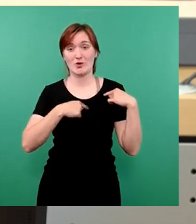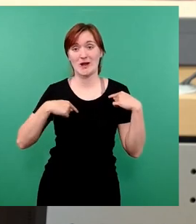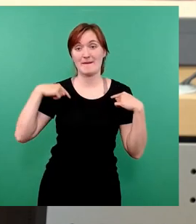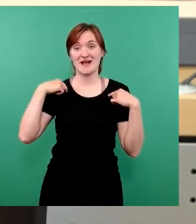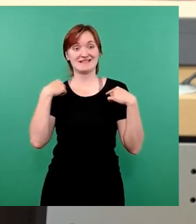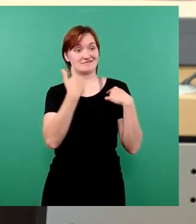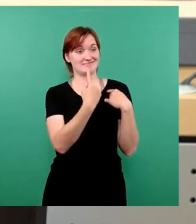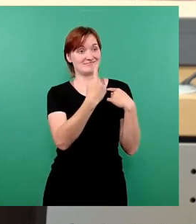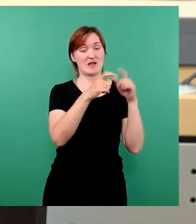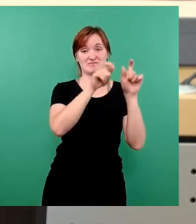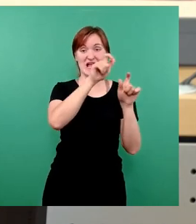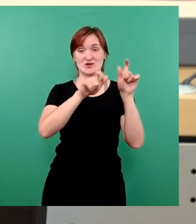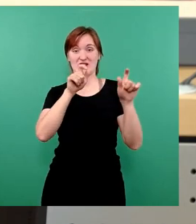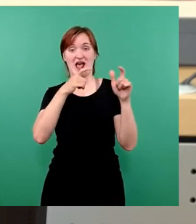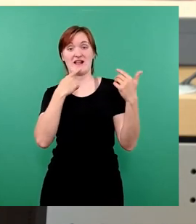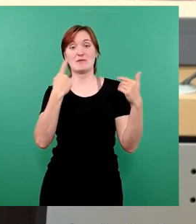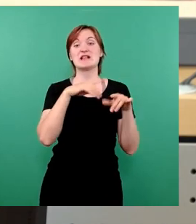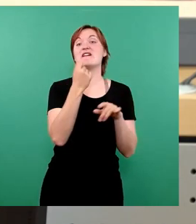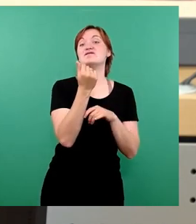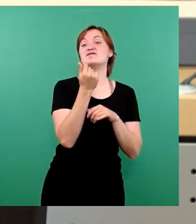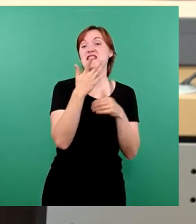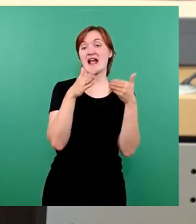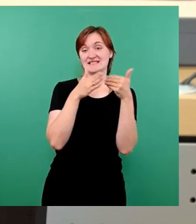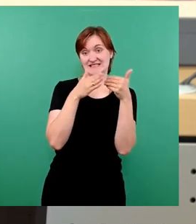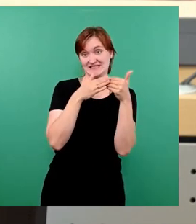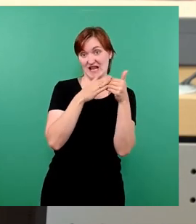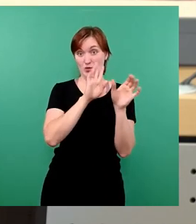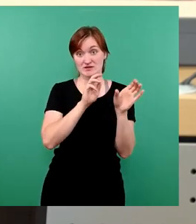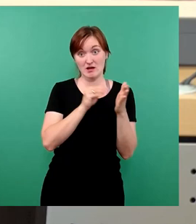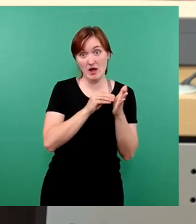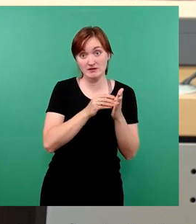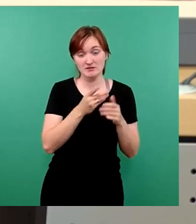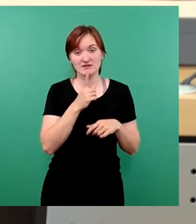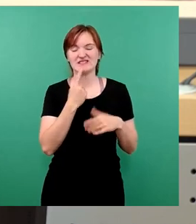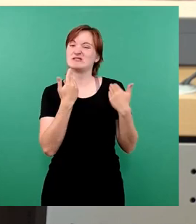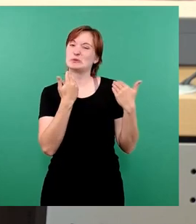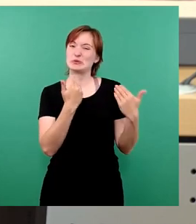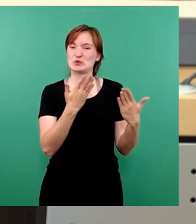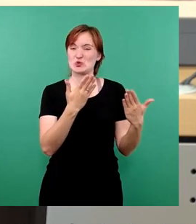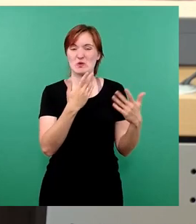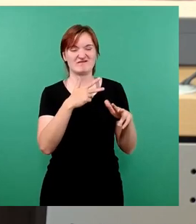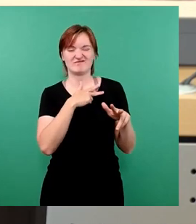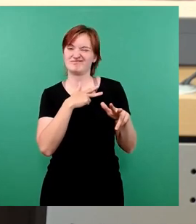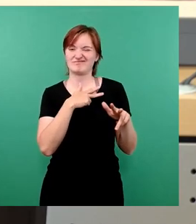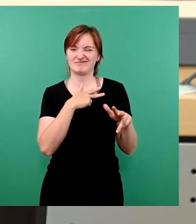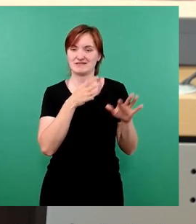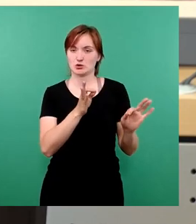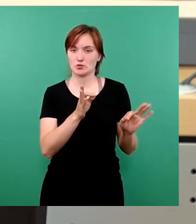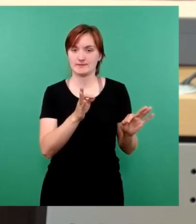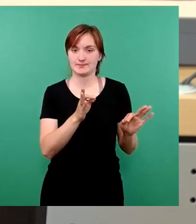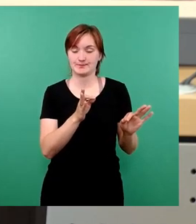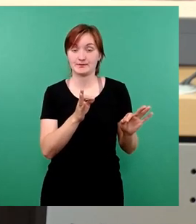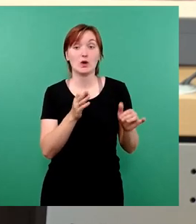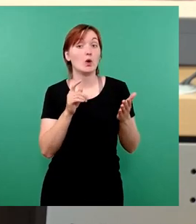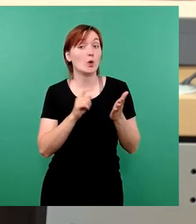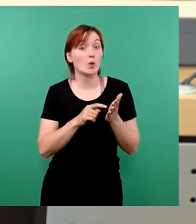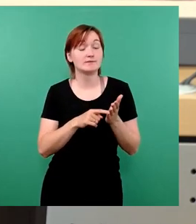Personalunion als Finanzbeigeordneter. Nicht glücklich ist diese Konstellation in zwei Richtungen. Zum einen ist aus Sicht